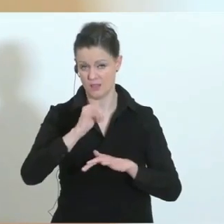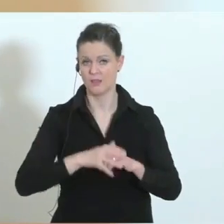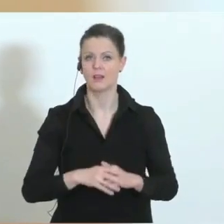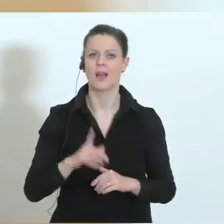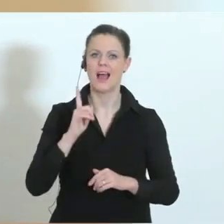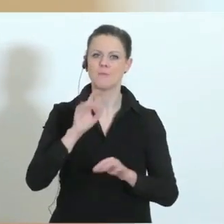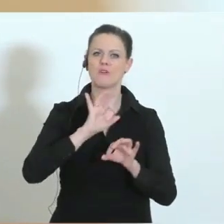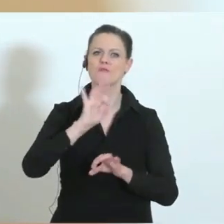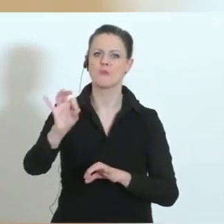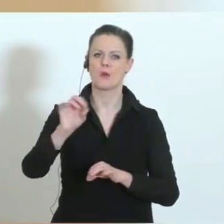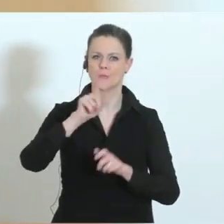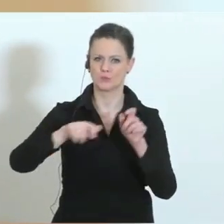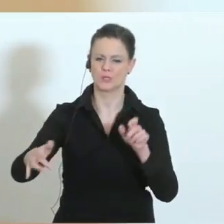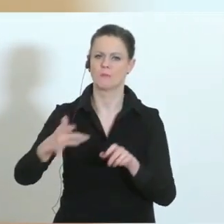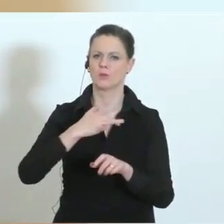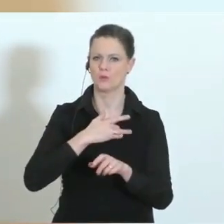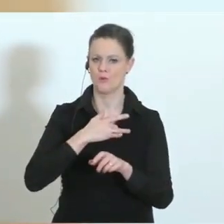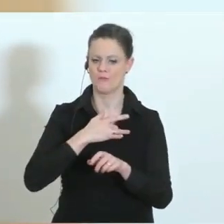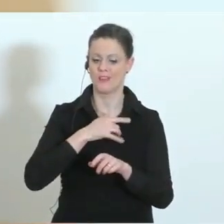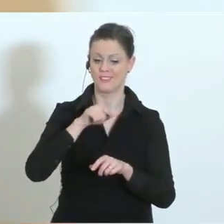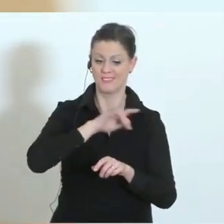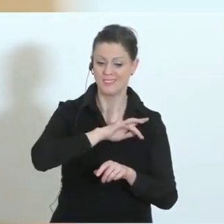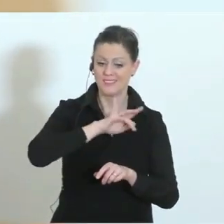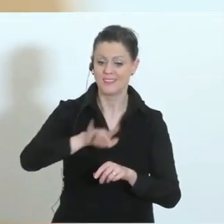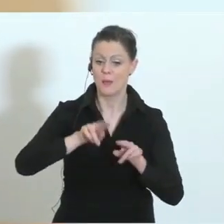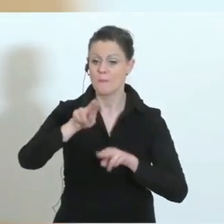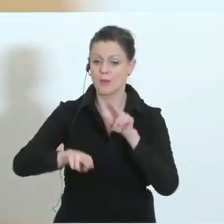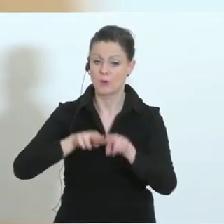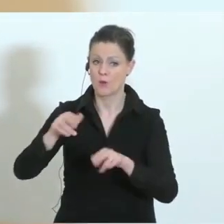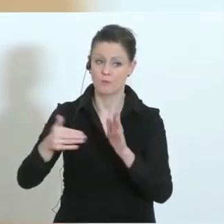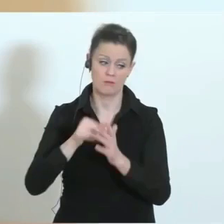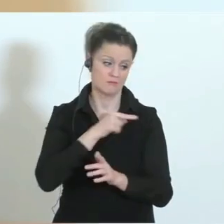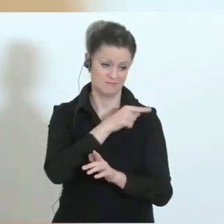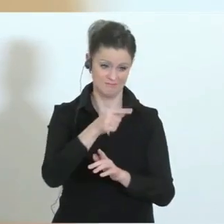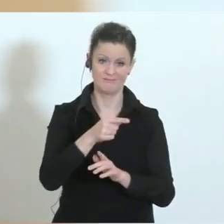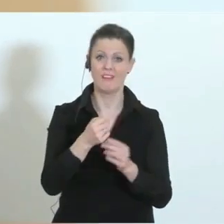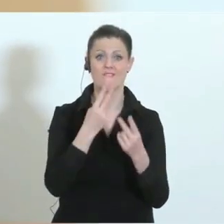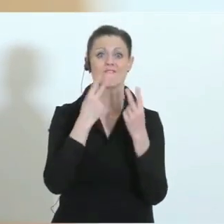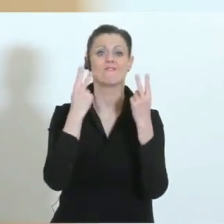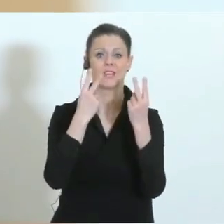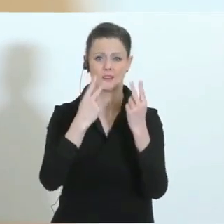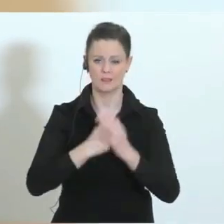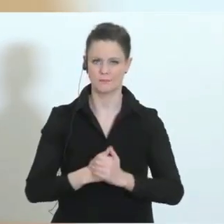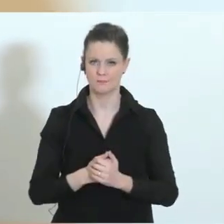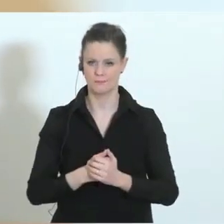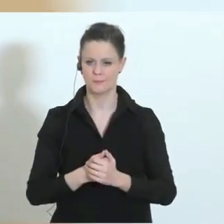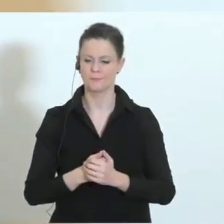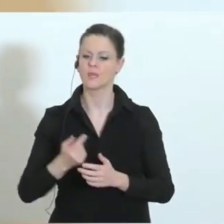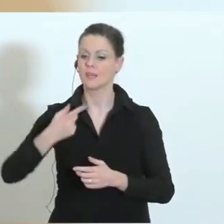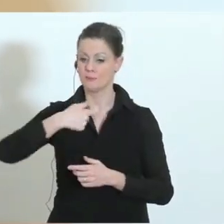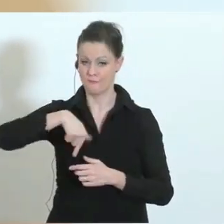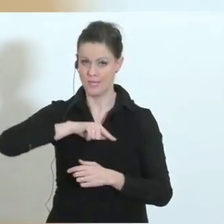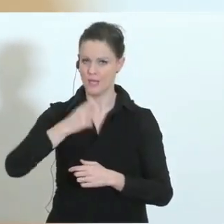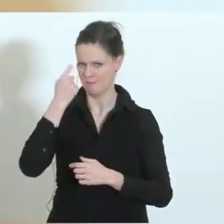dennoch für die Betroffenen zu Betreuenden ist es natürlich das Wichtigste in der Situation. Zweitens, wir und damit meine ich die